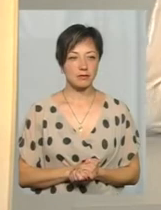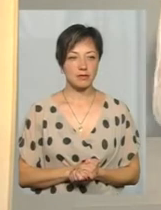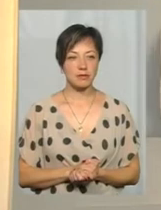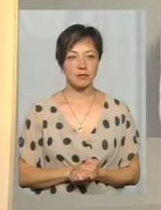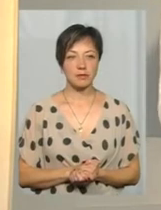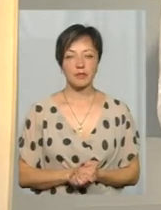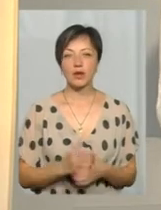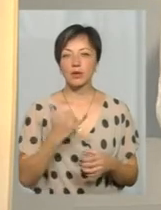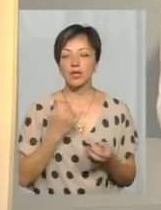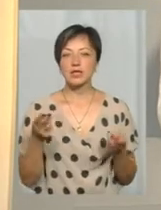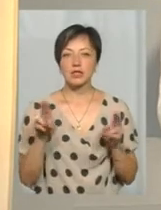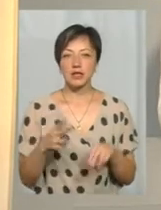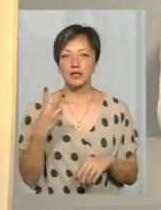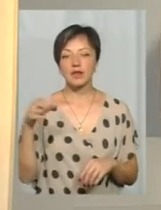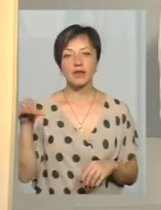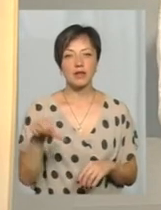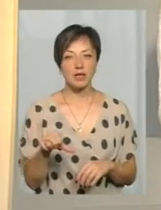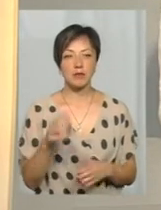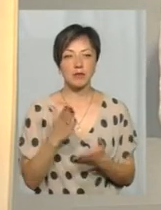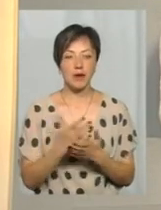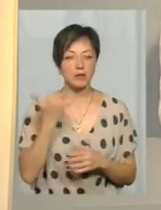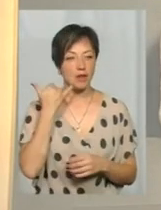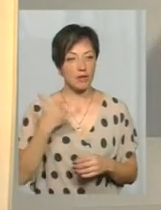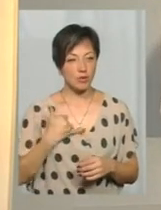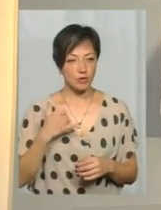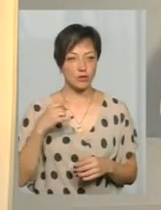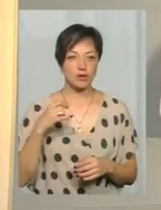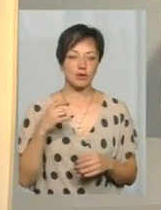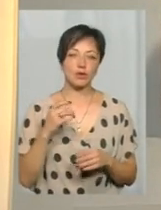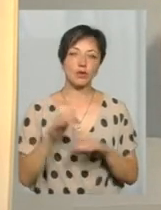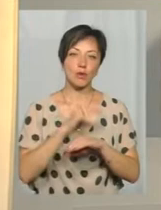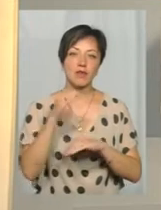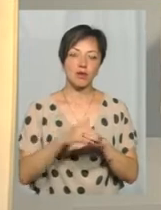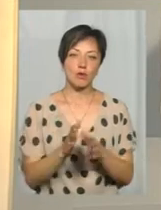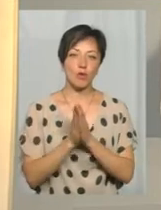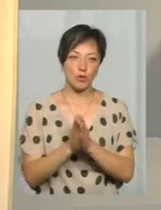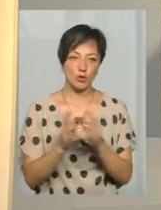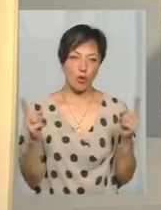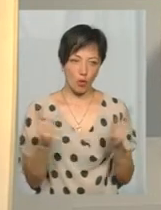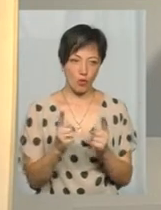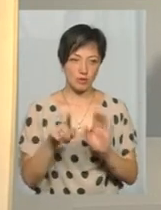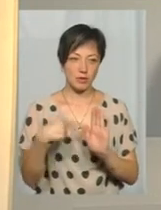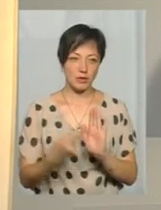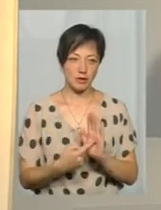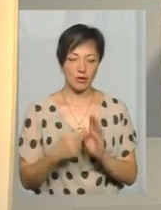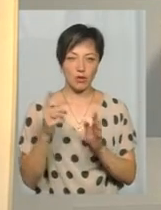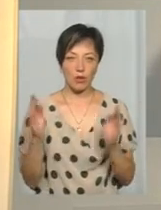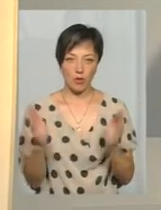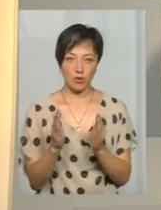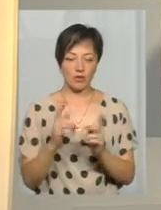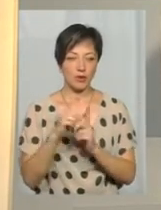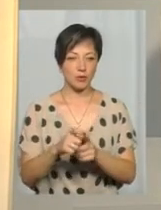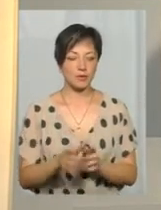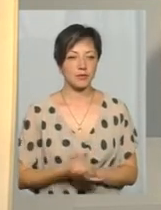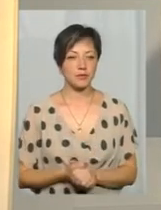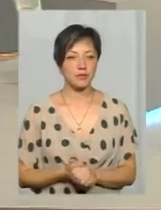Нас залишається буквально дві хвилинки, і маємо ще телефонний дзвінок. Добрий вечір, прошу коротко запитання, а вас попрошу коротку